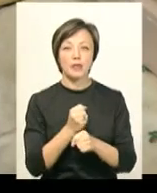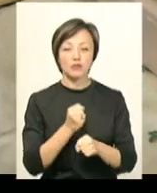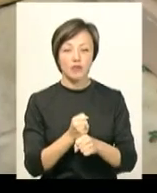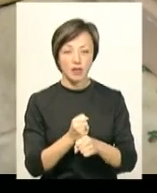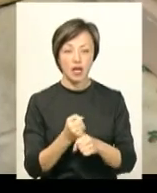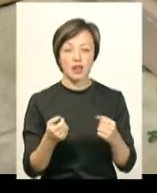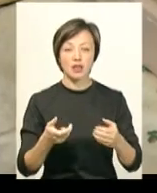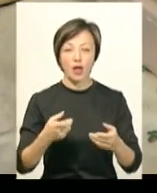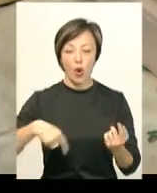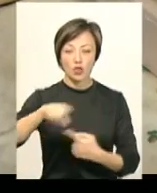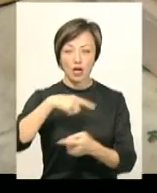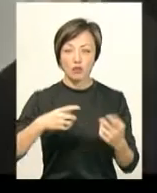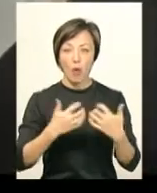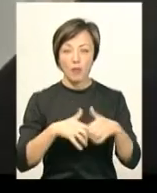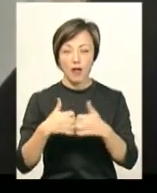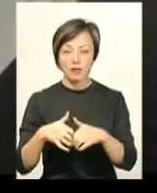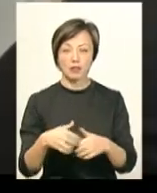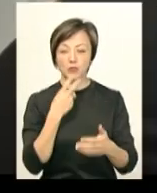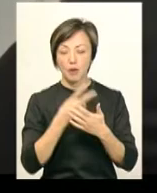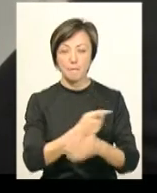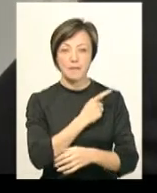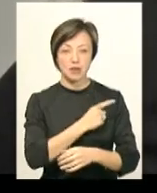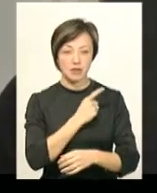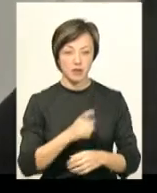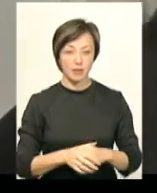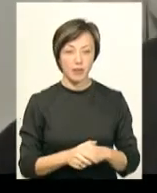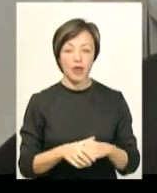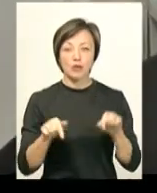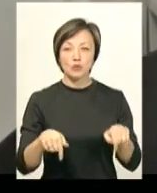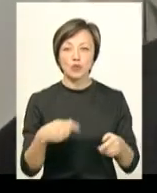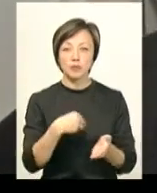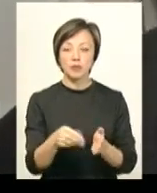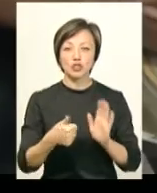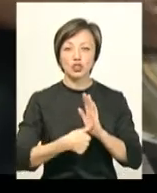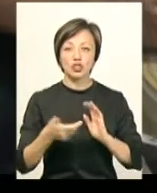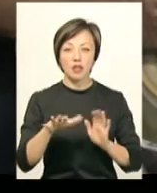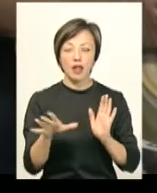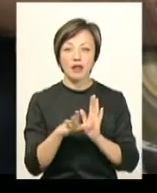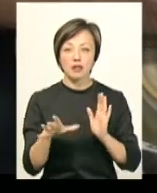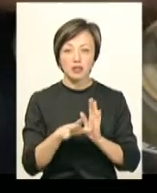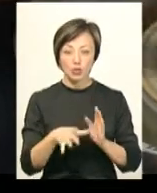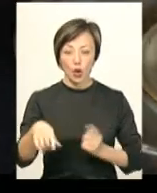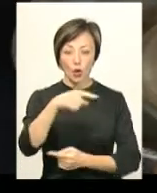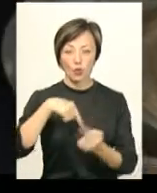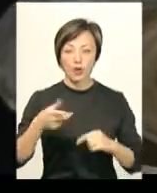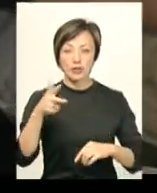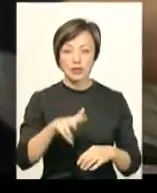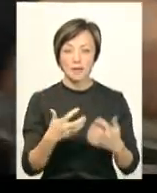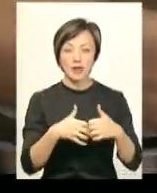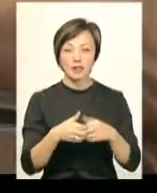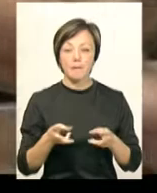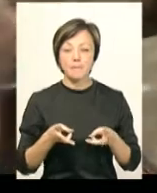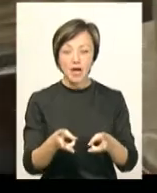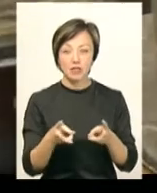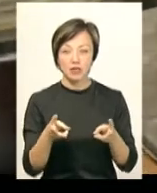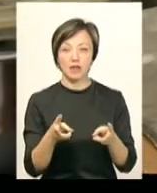гончарному владнанні, демонструє майстер виробничого навчання Микола Стецун. Сюди придбали шість електричних гончарних кругів, три механічних та печі для